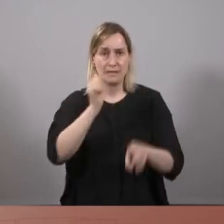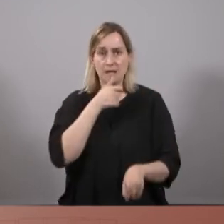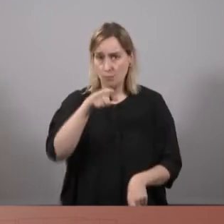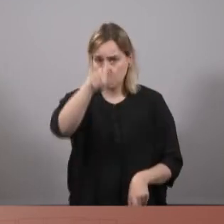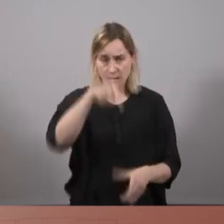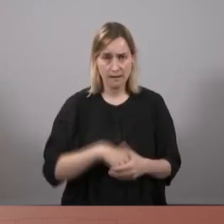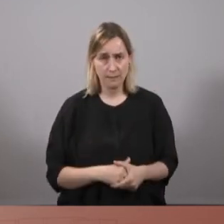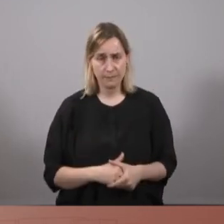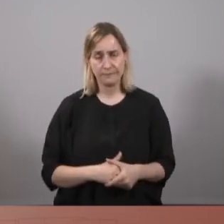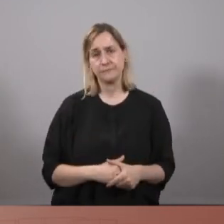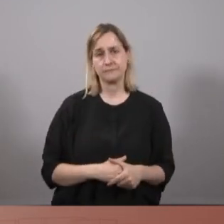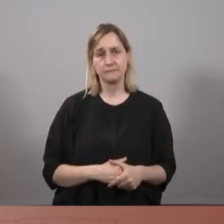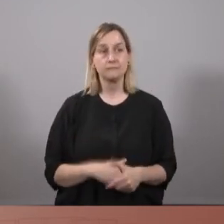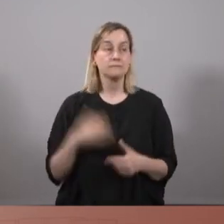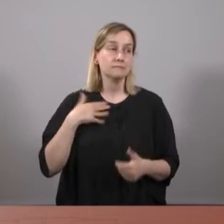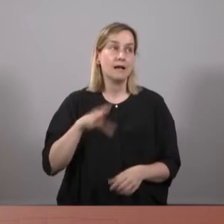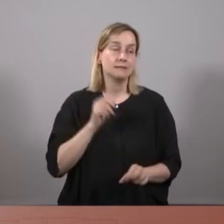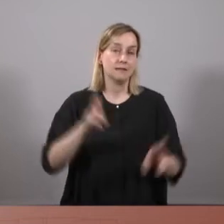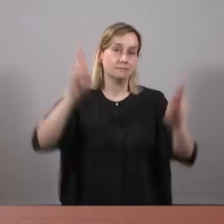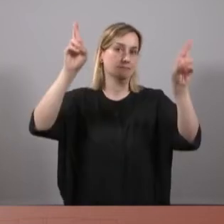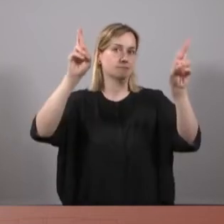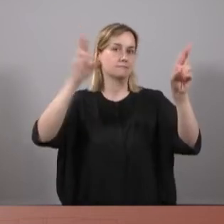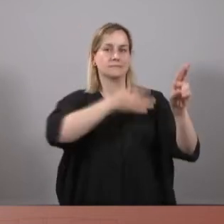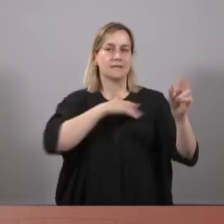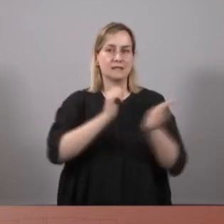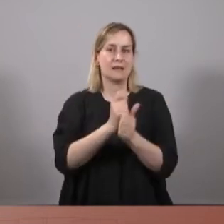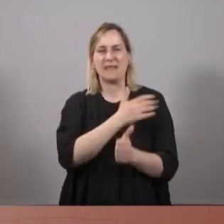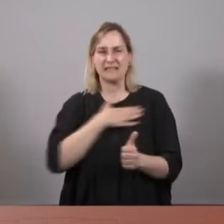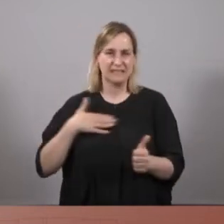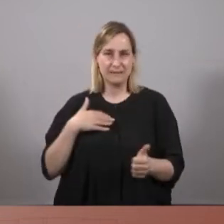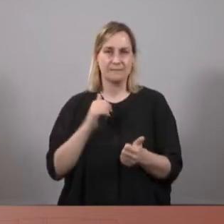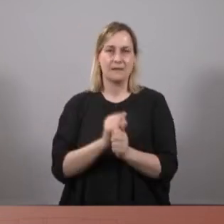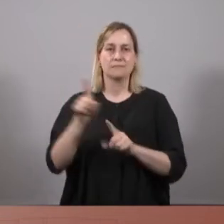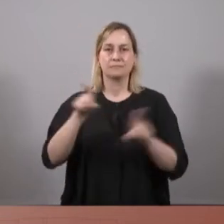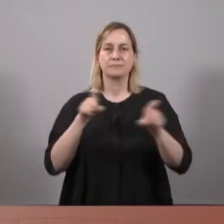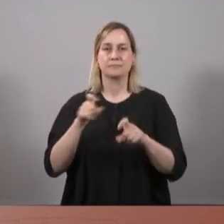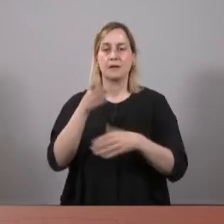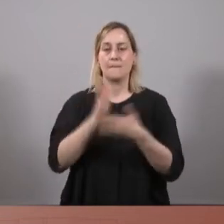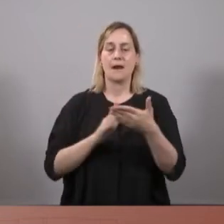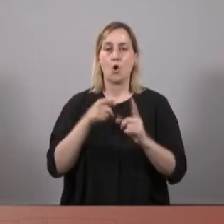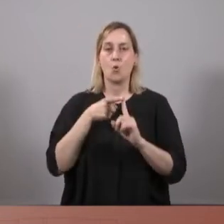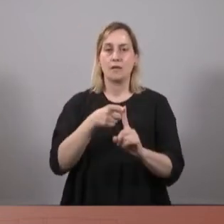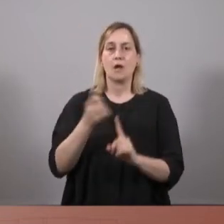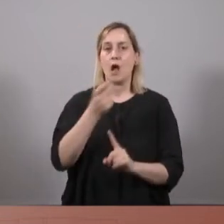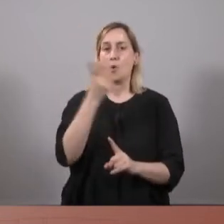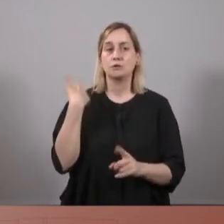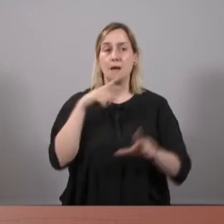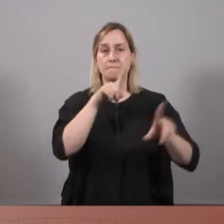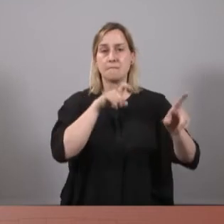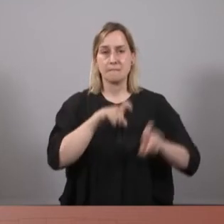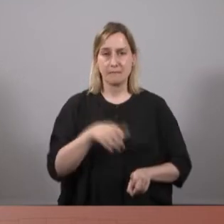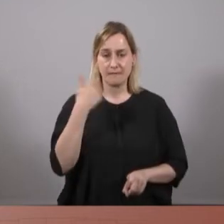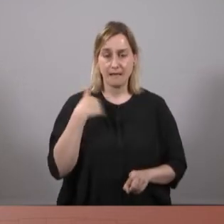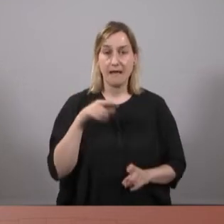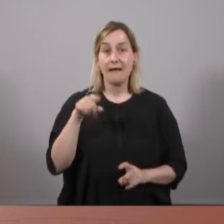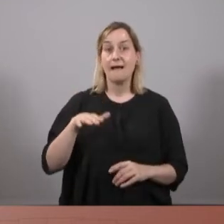triar. Entenem i volem creure, esperem i desitgem, que efectivament, si més no, en part d'aquests objectius vostè ja ho ha fet. I caldrà que